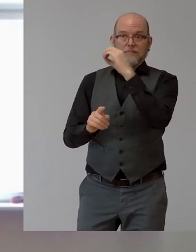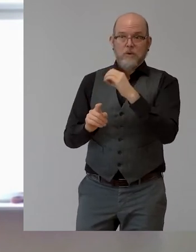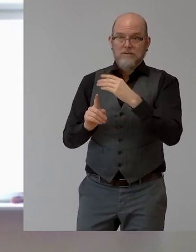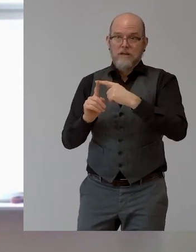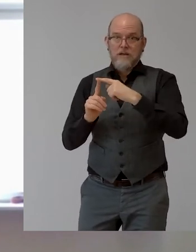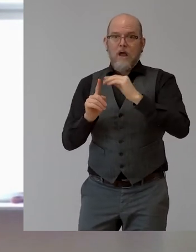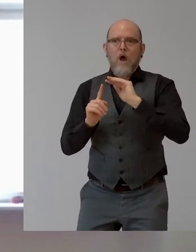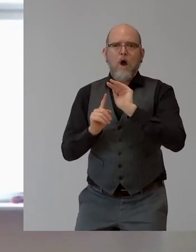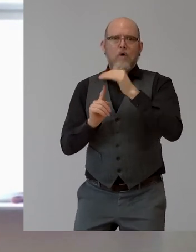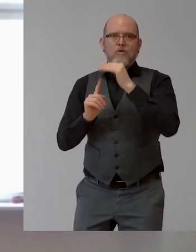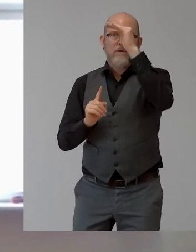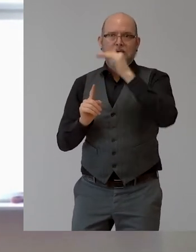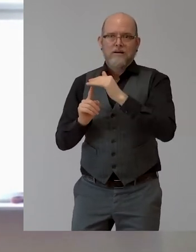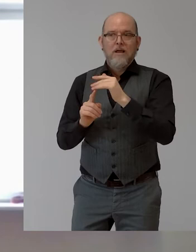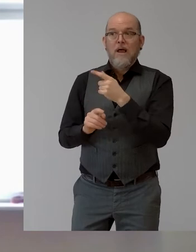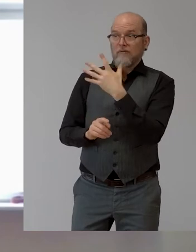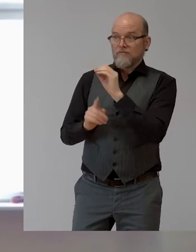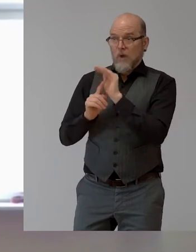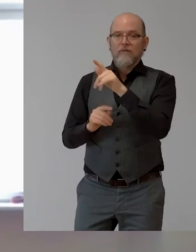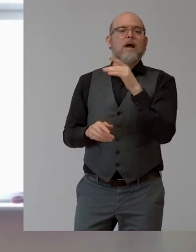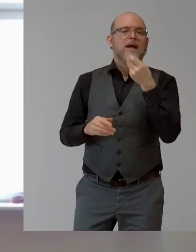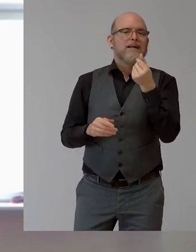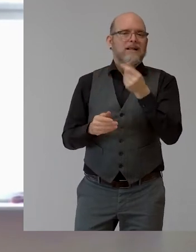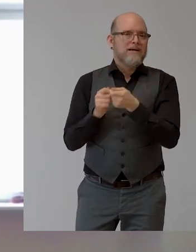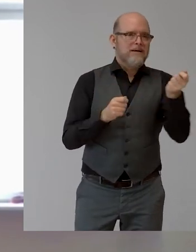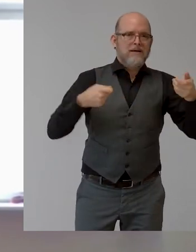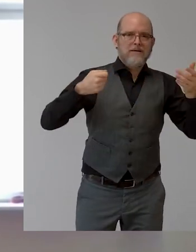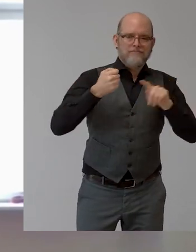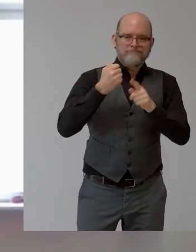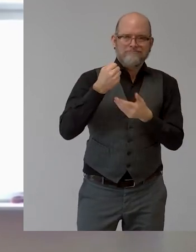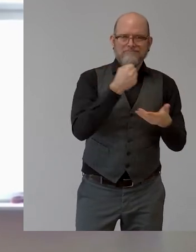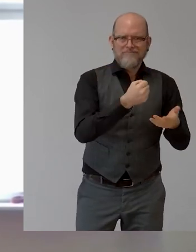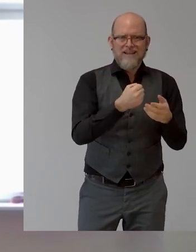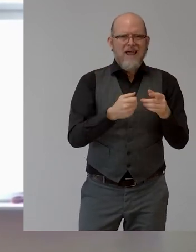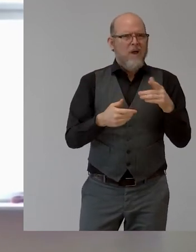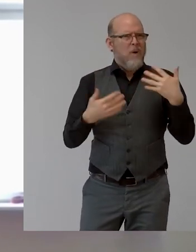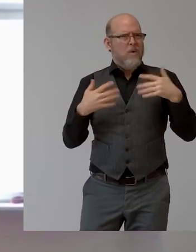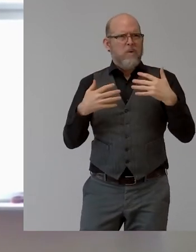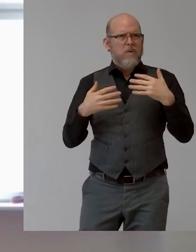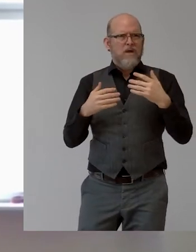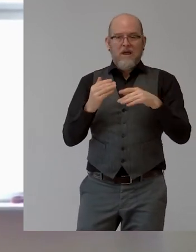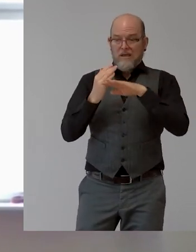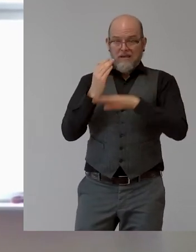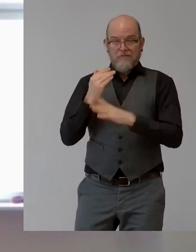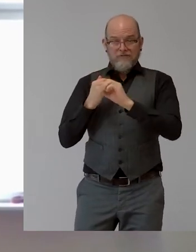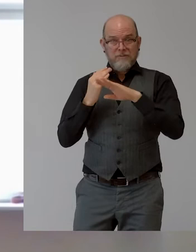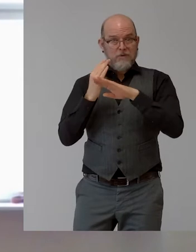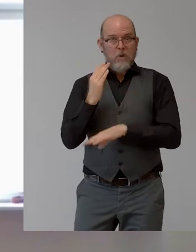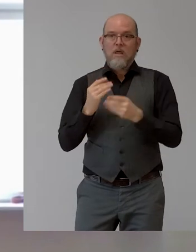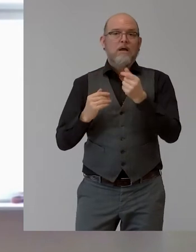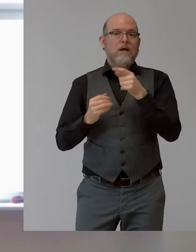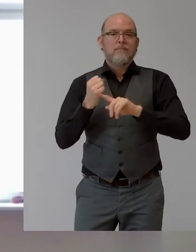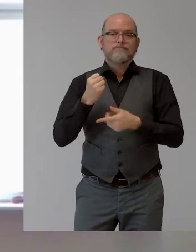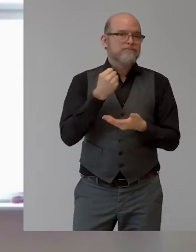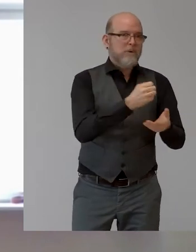Und auch hier muss man wieder sagen, da ist die Konvention ganz eindeutig. Auch diese Einschätzung nach dem medizinischen Modell, also